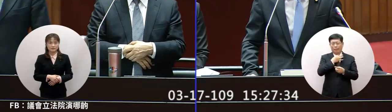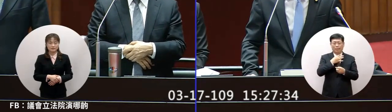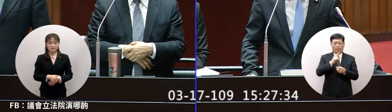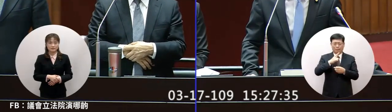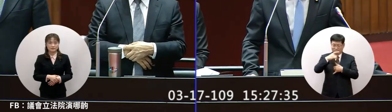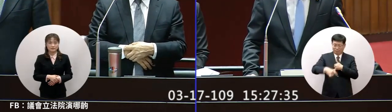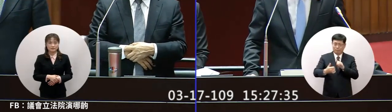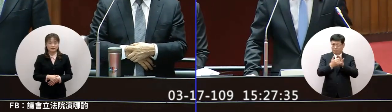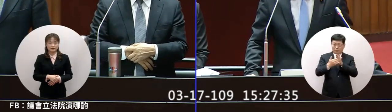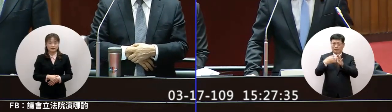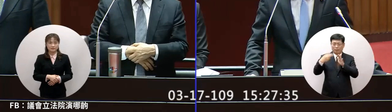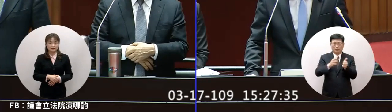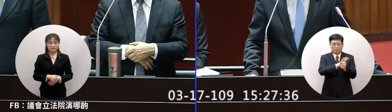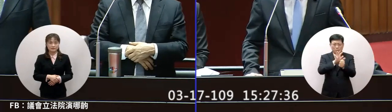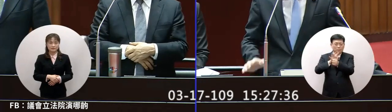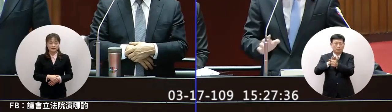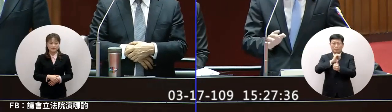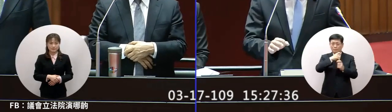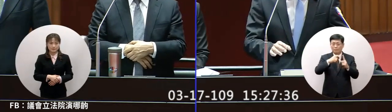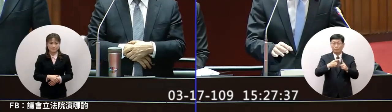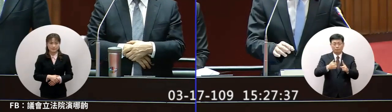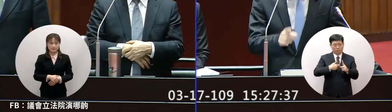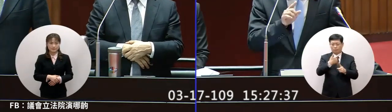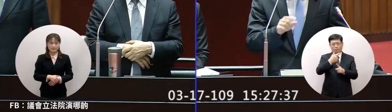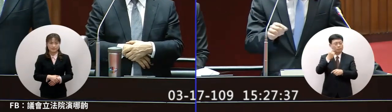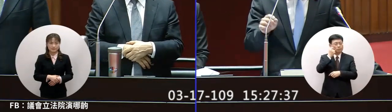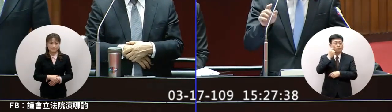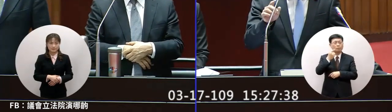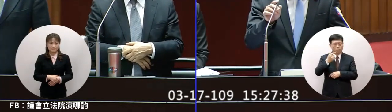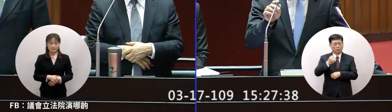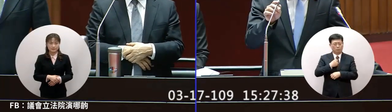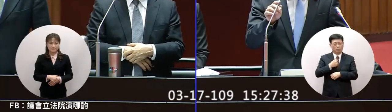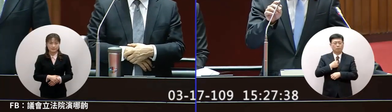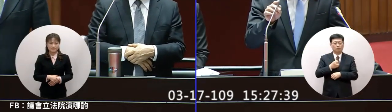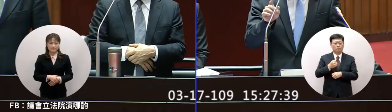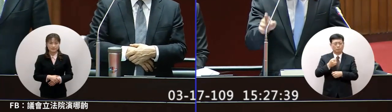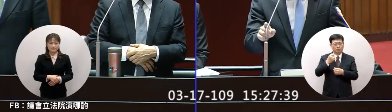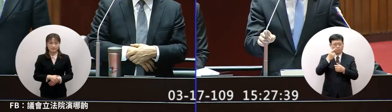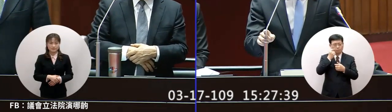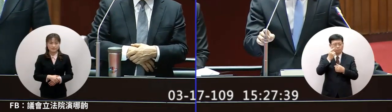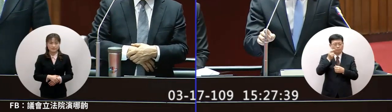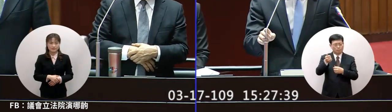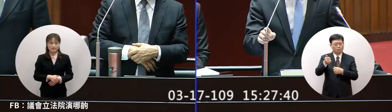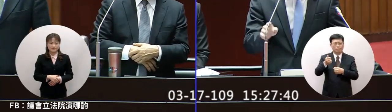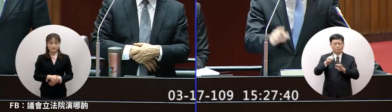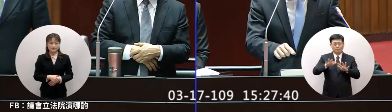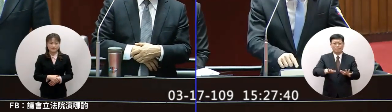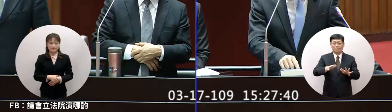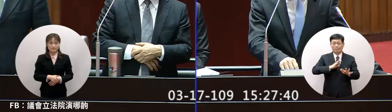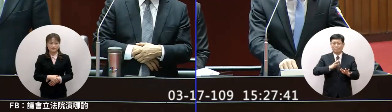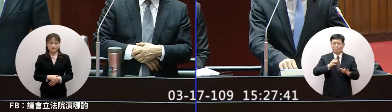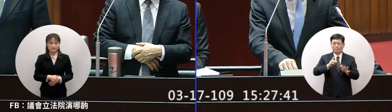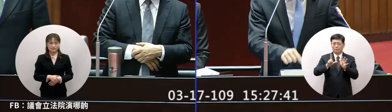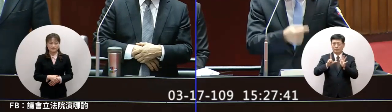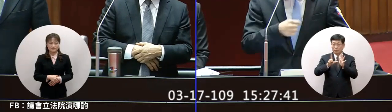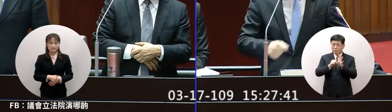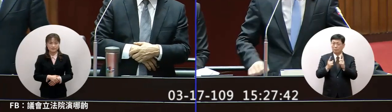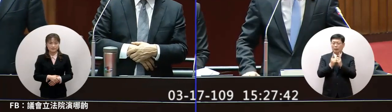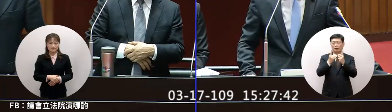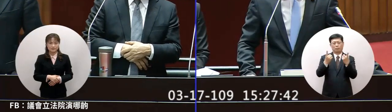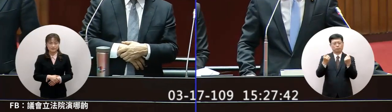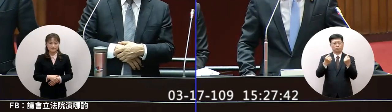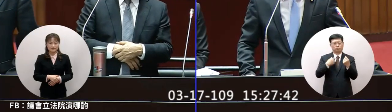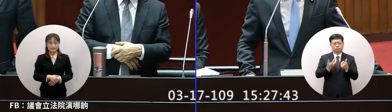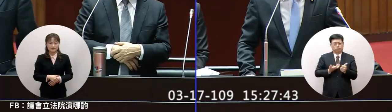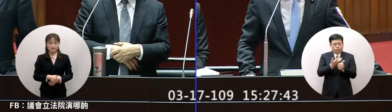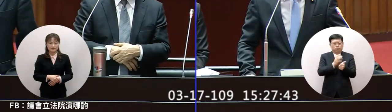顧自己的防疫還要幫助我們的國人真的非常困難我們都可以了解跟同情但是這個時間點我們還是